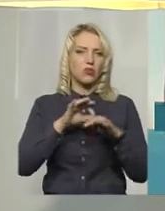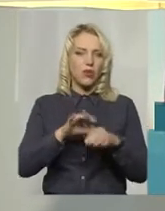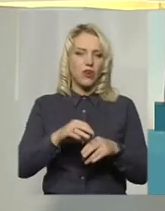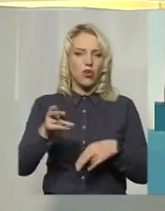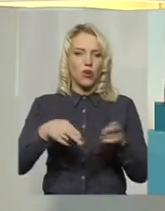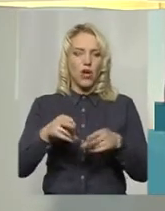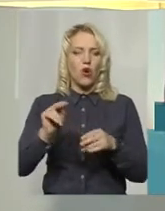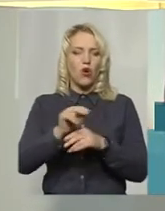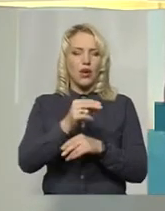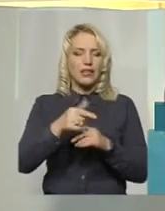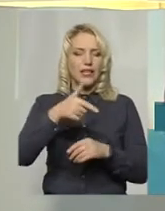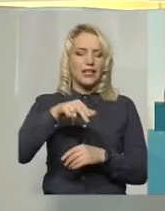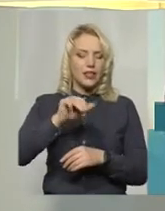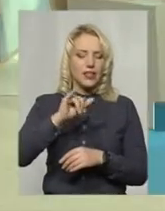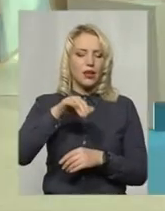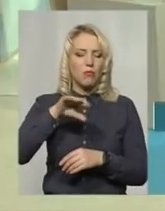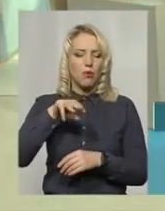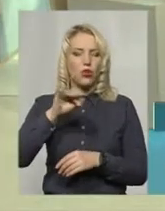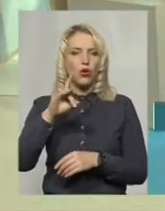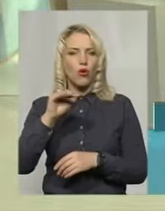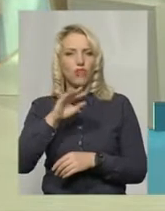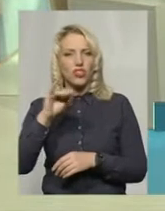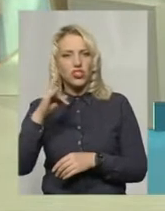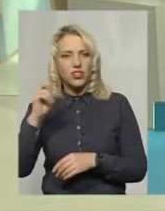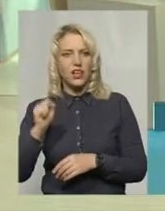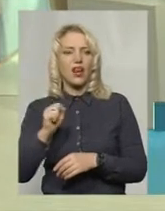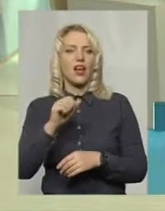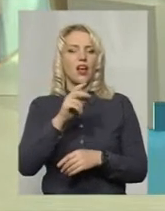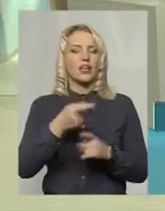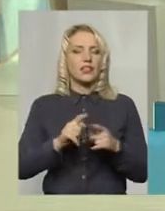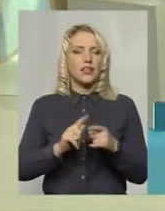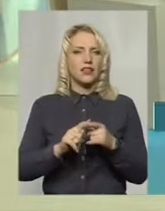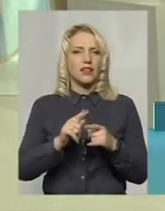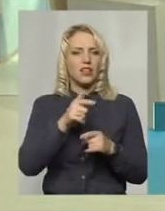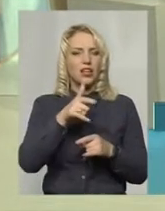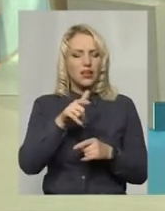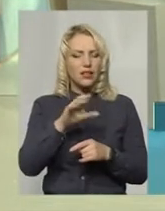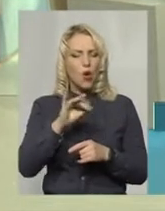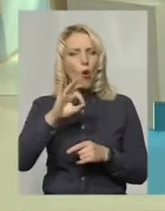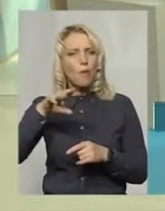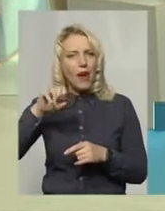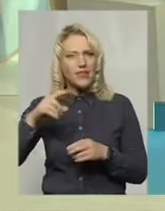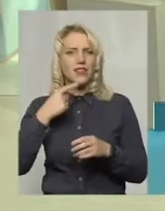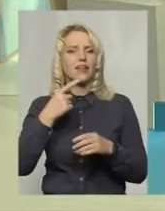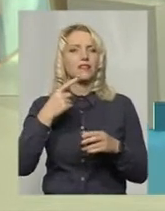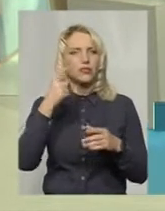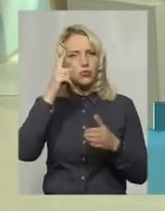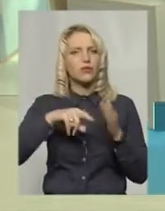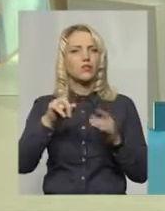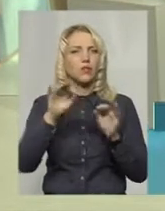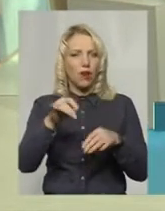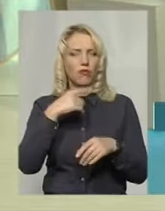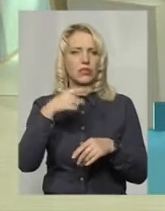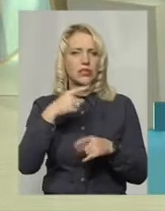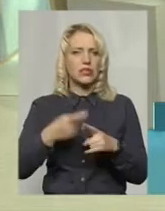гіпотрофічної кардіоміопатії, сподіваюся, правильно вимовила. Раніше такої не робили в регіональних кардіоцентрах. Чи відтоді робили ще